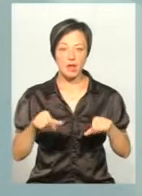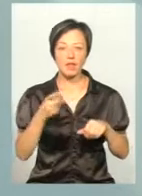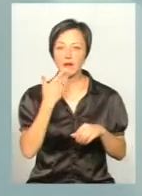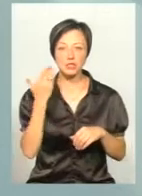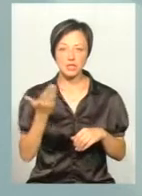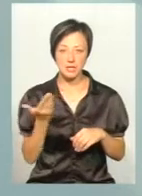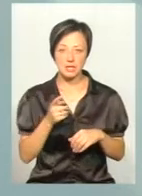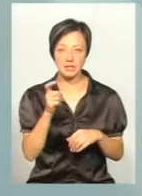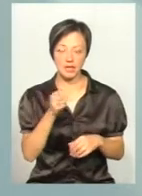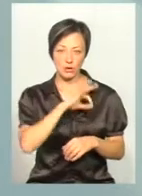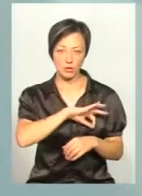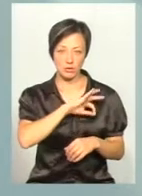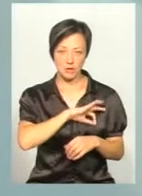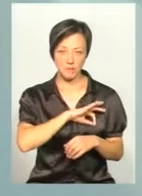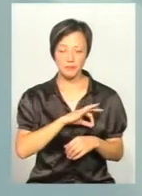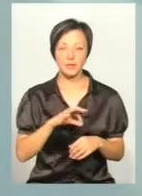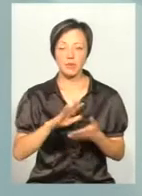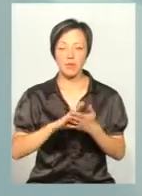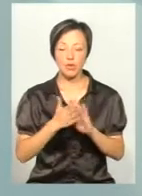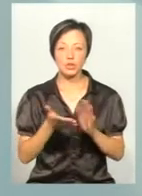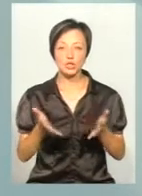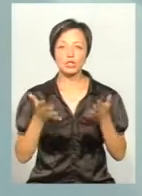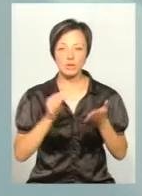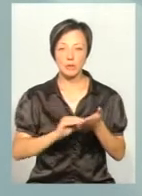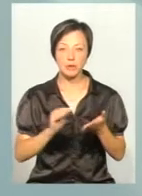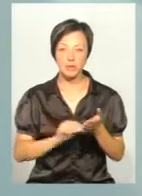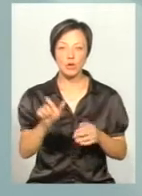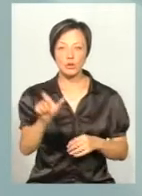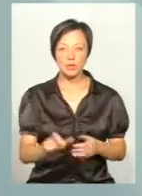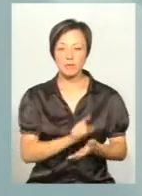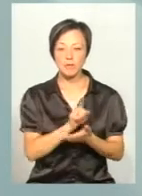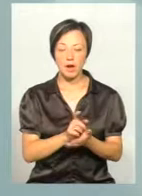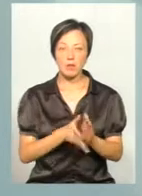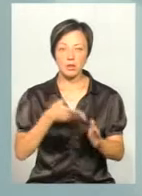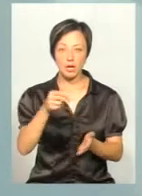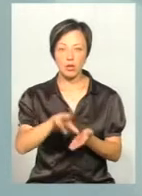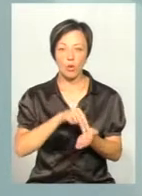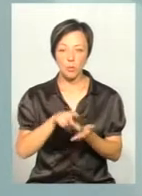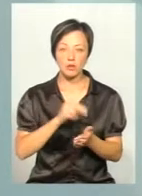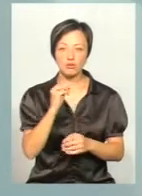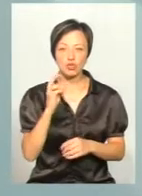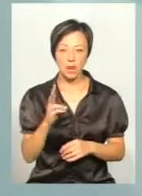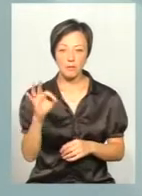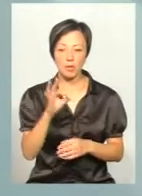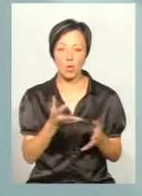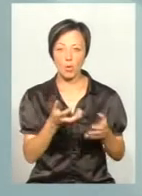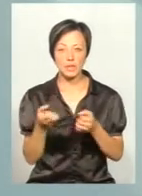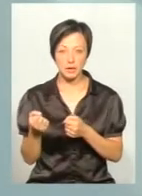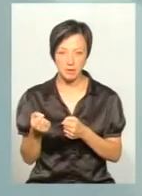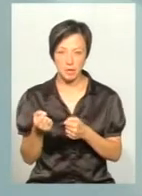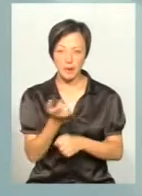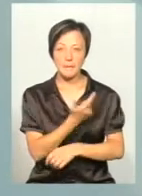відчиталися за її використання. Отже, в положенні чітко написано, що людина має подати копії чеків про отримання